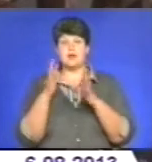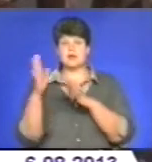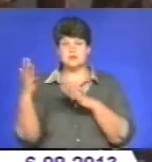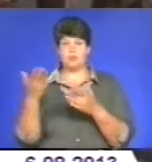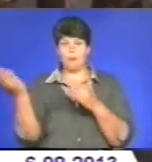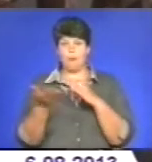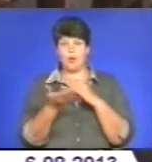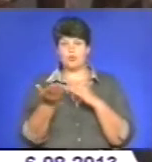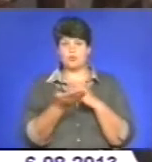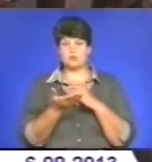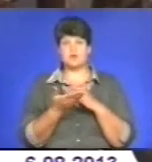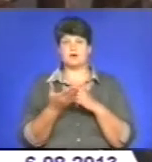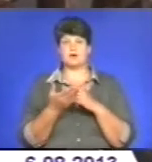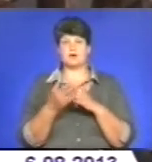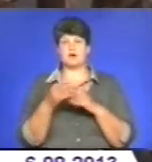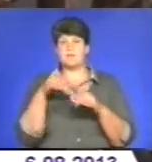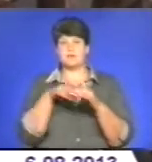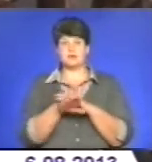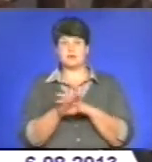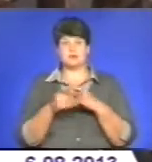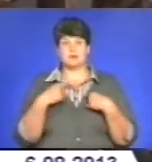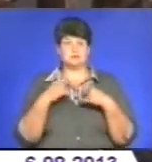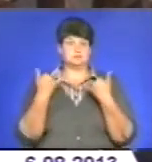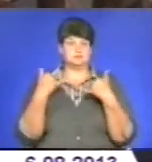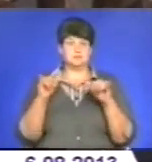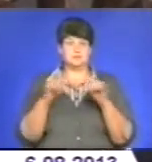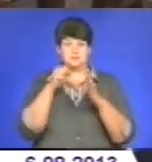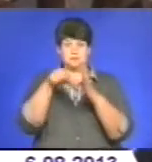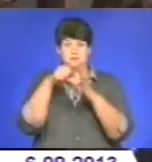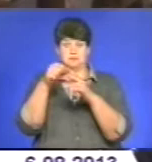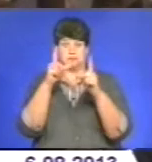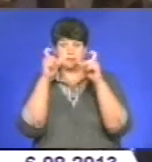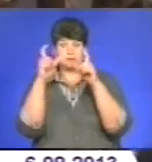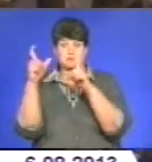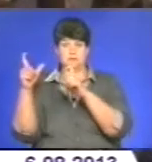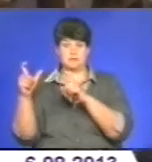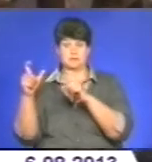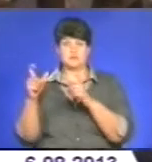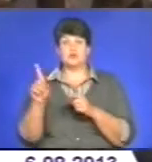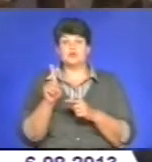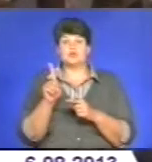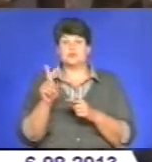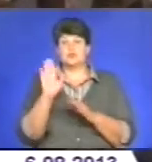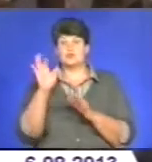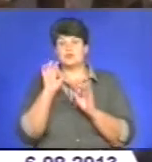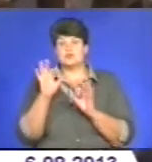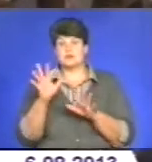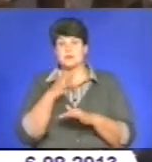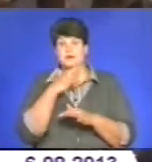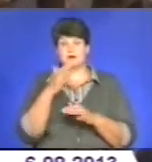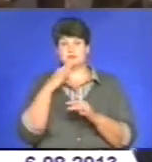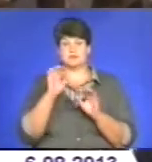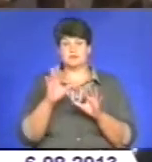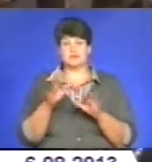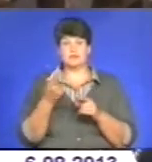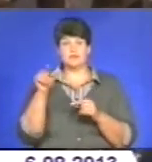печерю змогли здивувати, а ліс їх просто вразив. Вони знімали все це на свої фотоапарати. Що вони там розказують? Ну, багато хто коментував, що